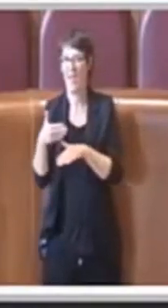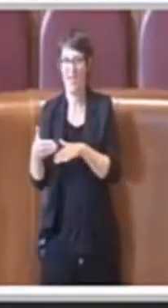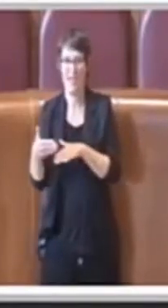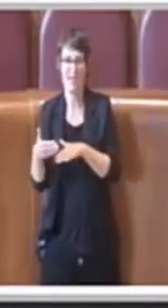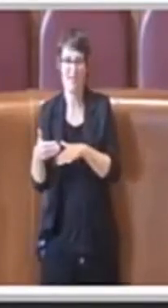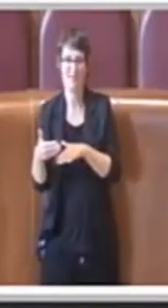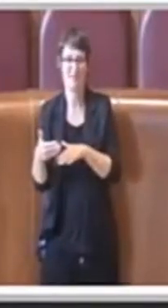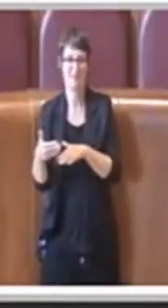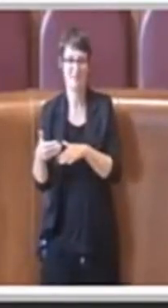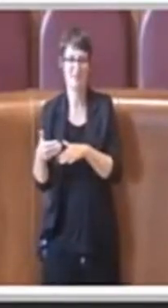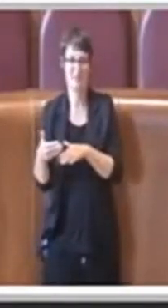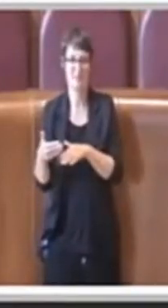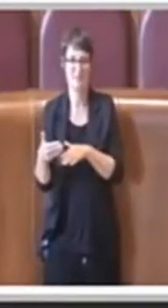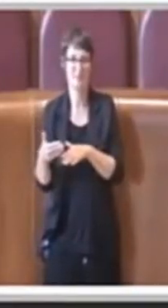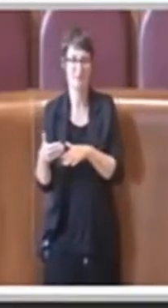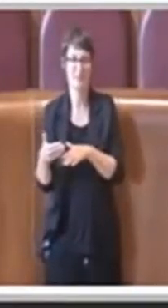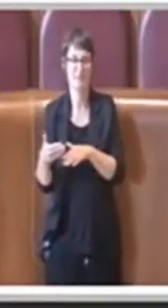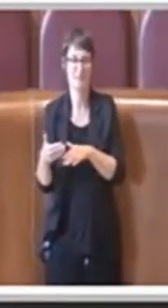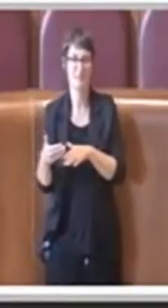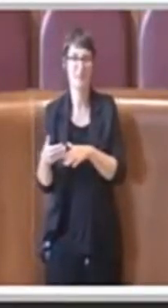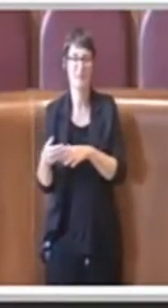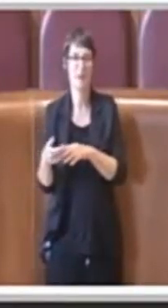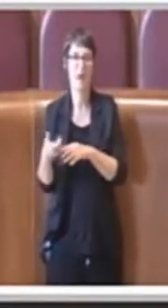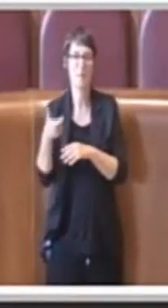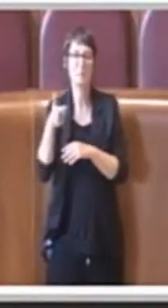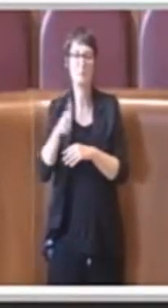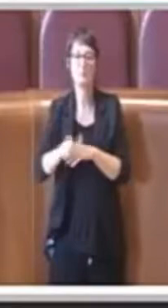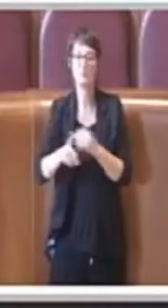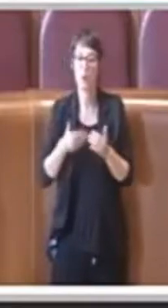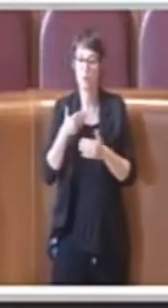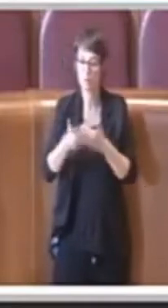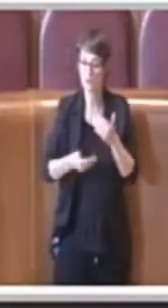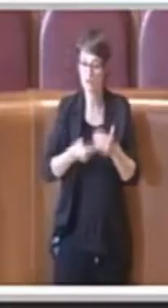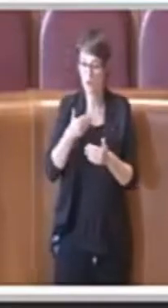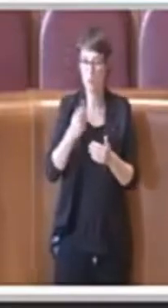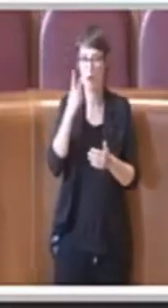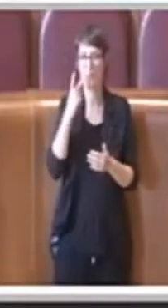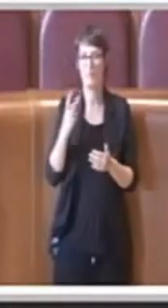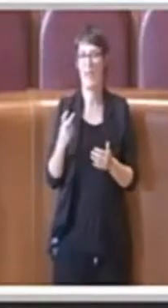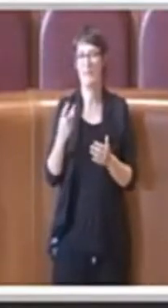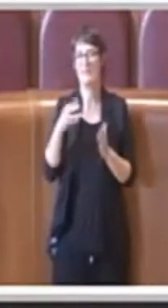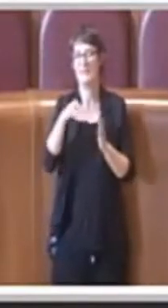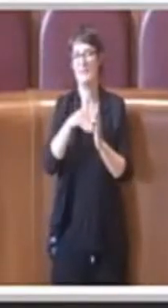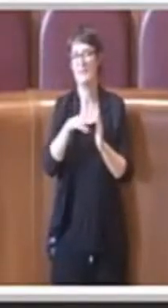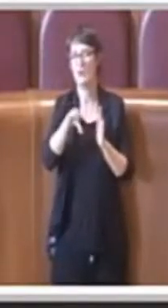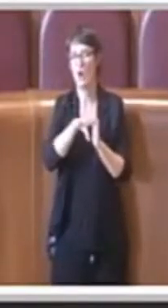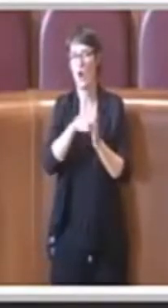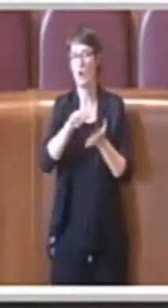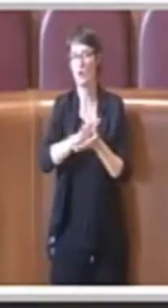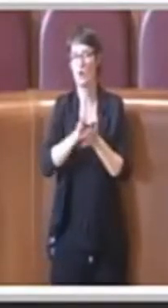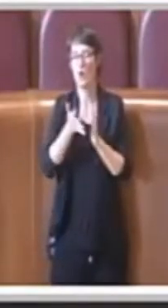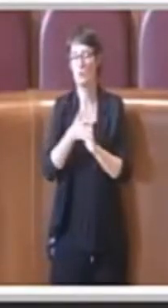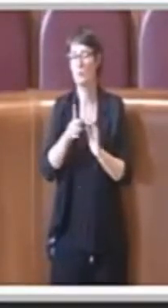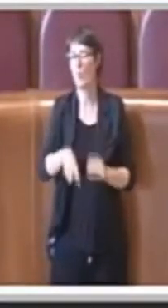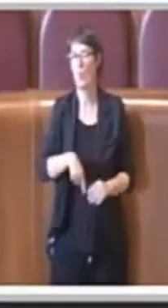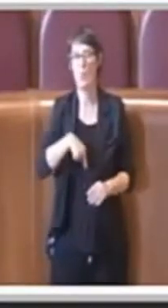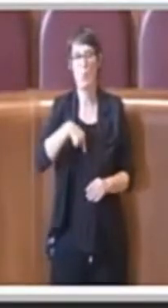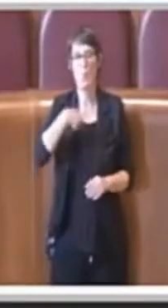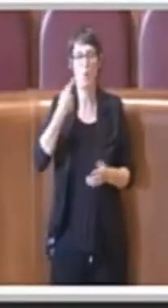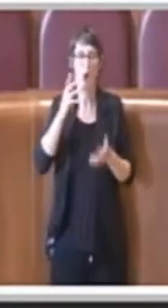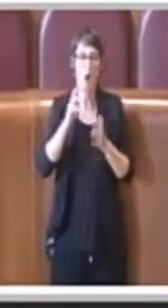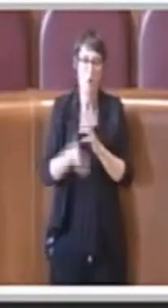casi perché la procedura prevista dal codice dei contratti è molto lunga, molto